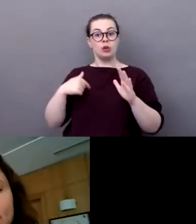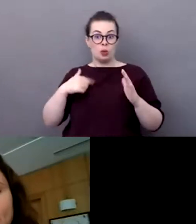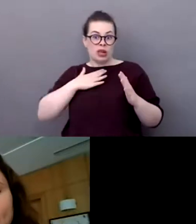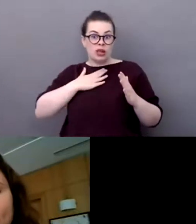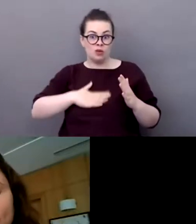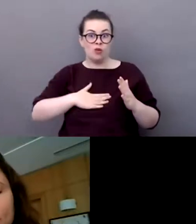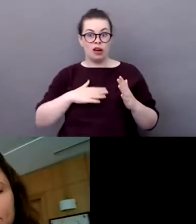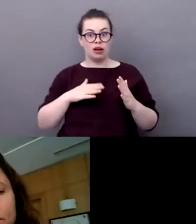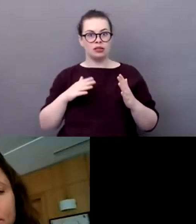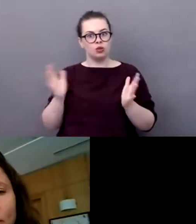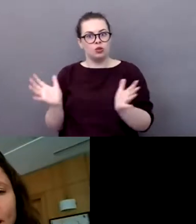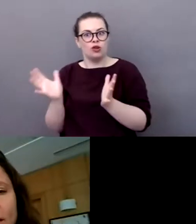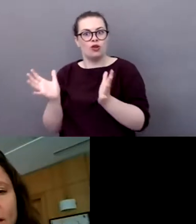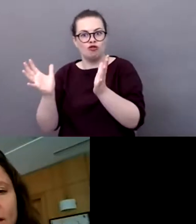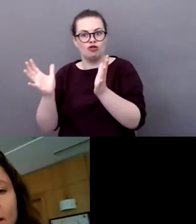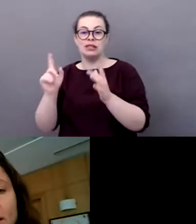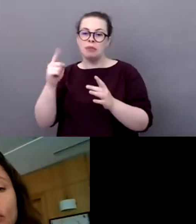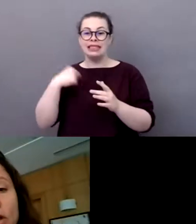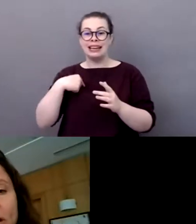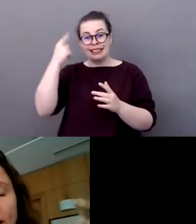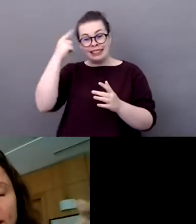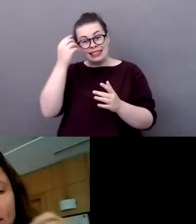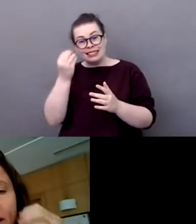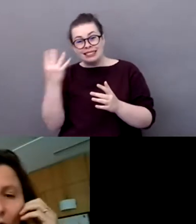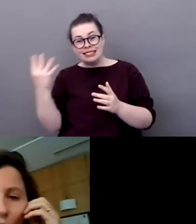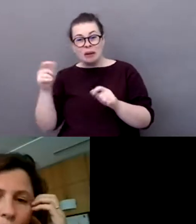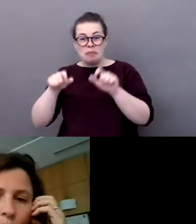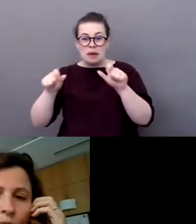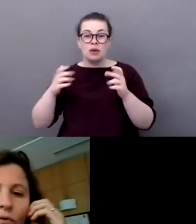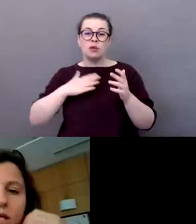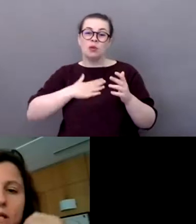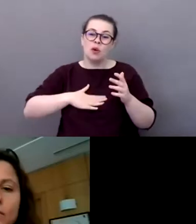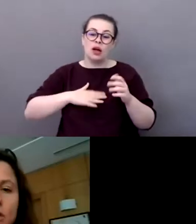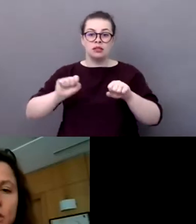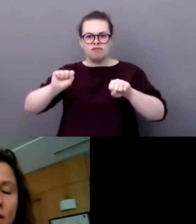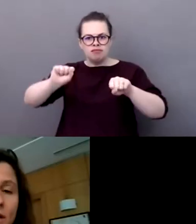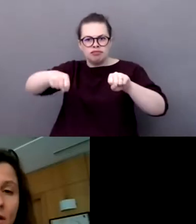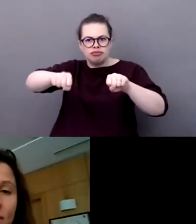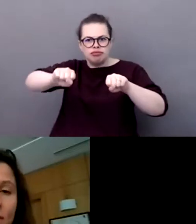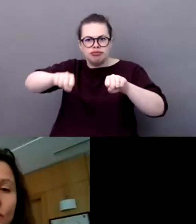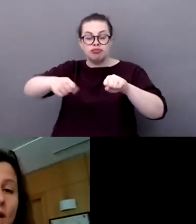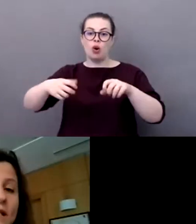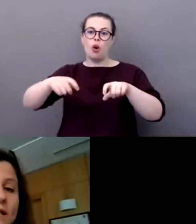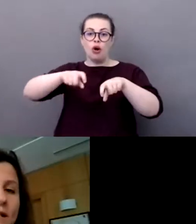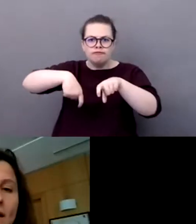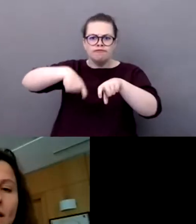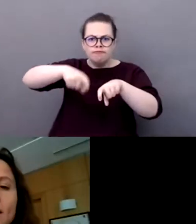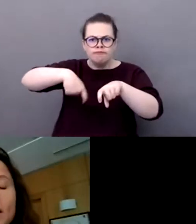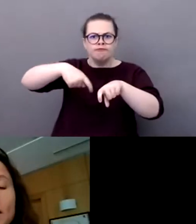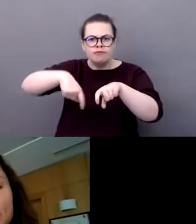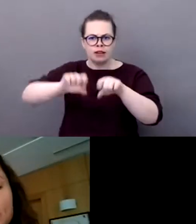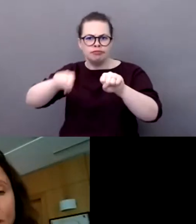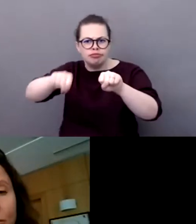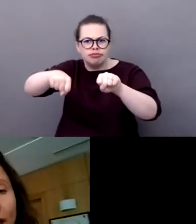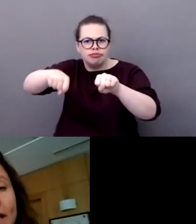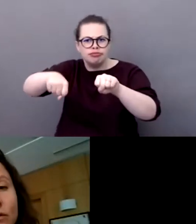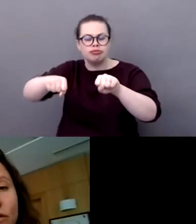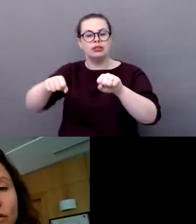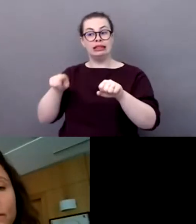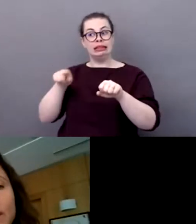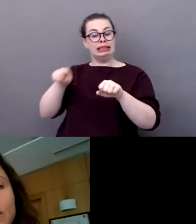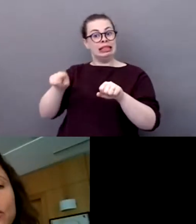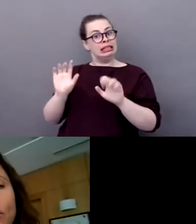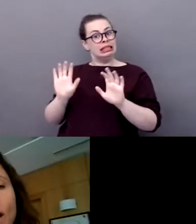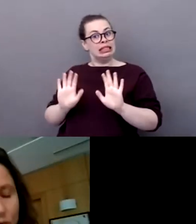puis, il y a des dangers, j'allais dire, inhérents pour les usagers qui vont exister, mais aussi pour la